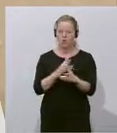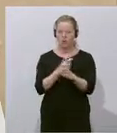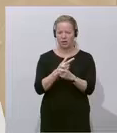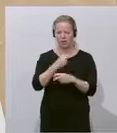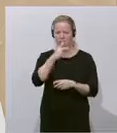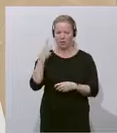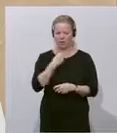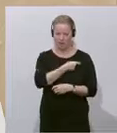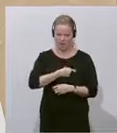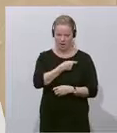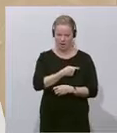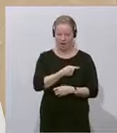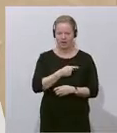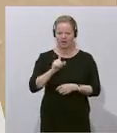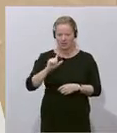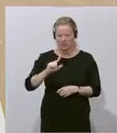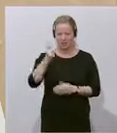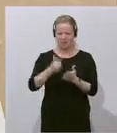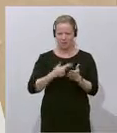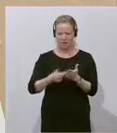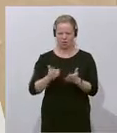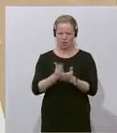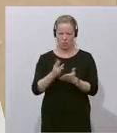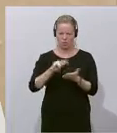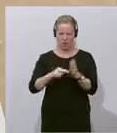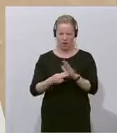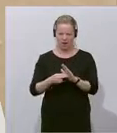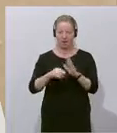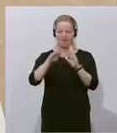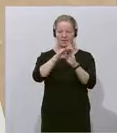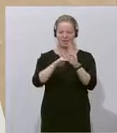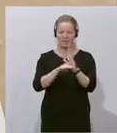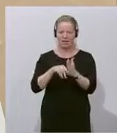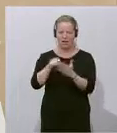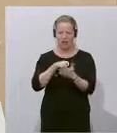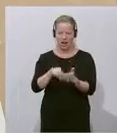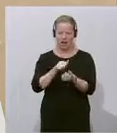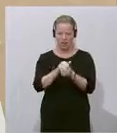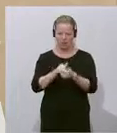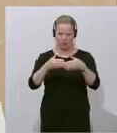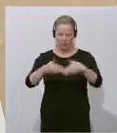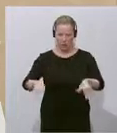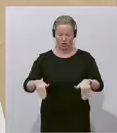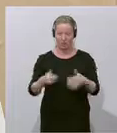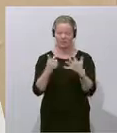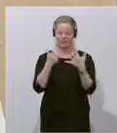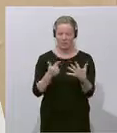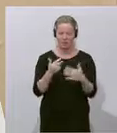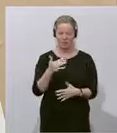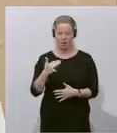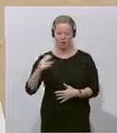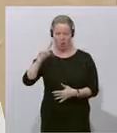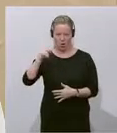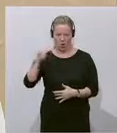zum zweiten Mal plant, die gesetzlichen Wahlkampfbeschränkungen von 7 Millionen Euro im